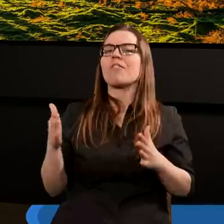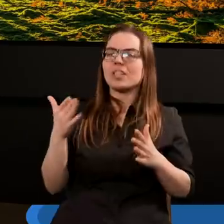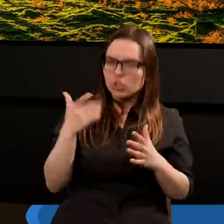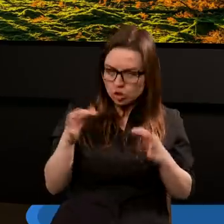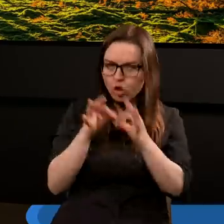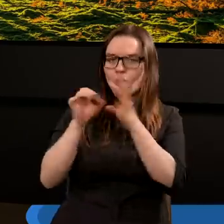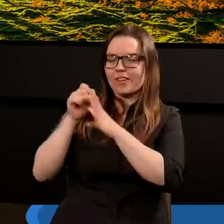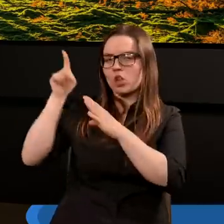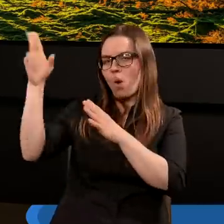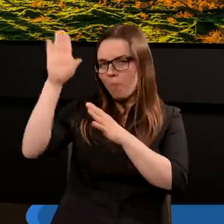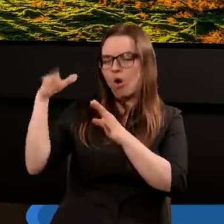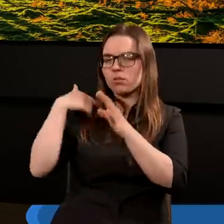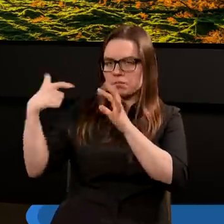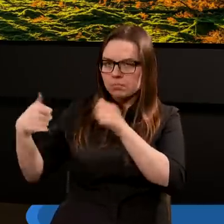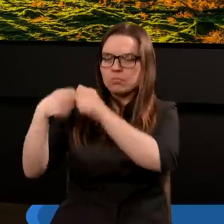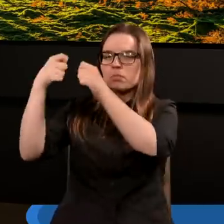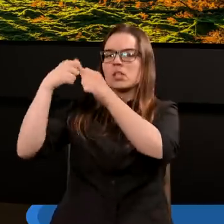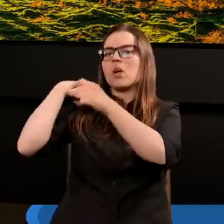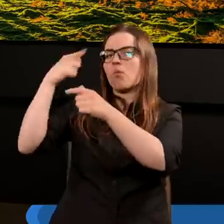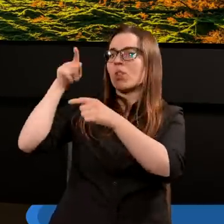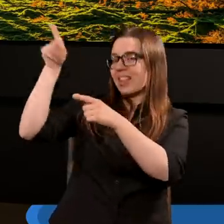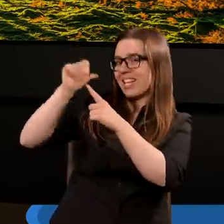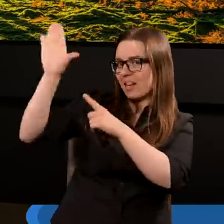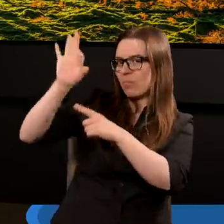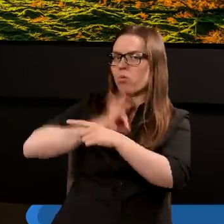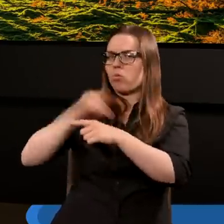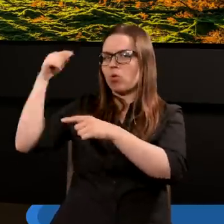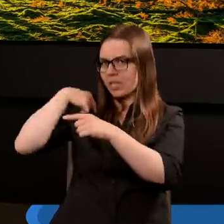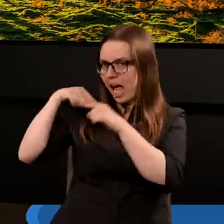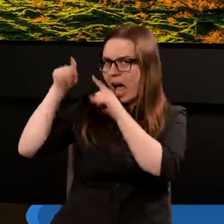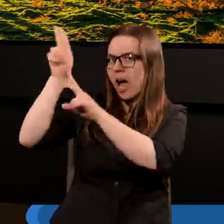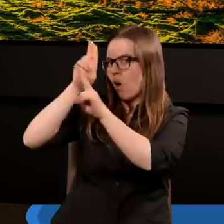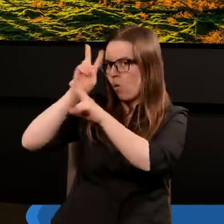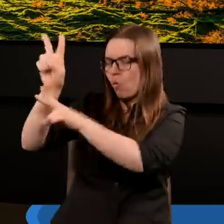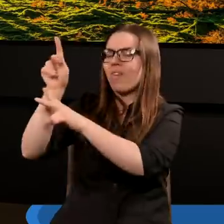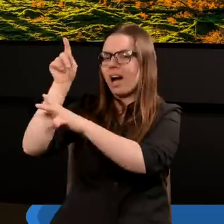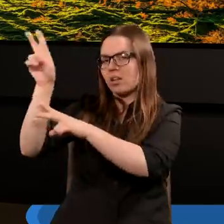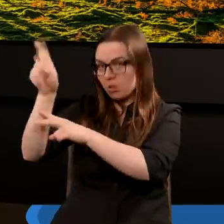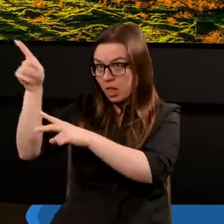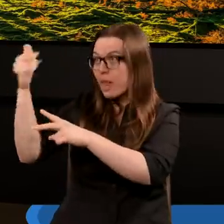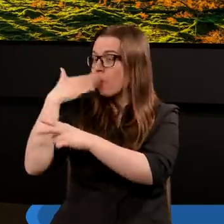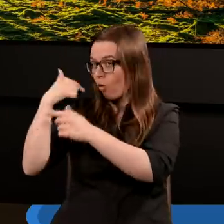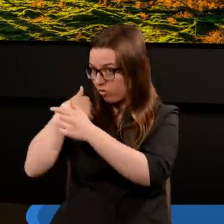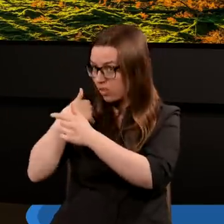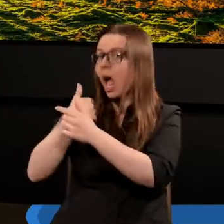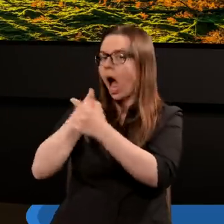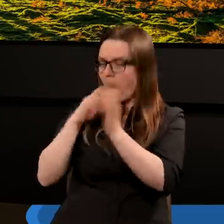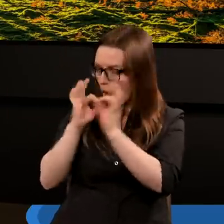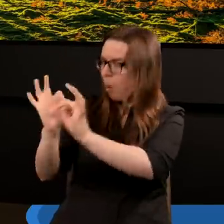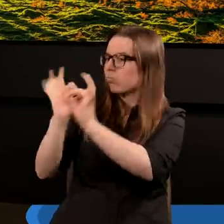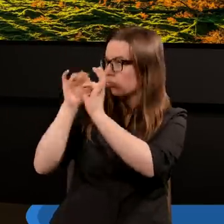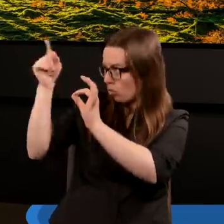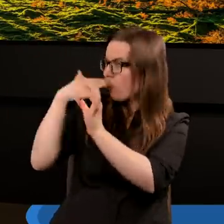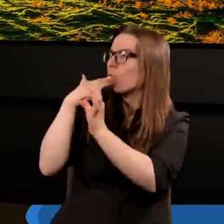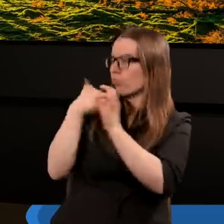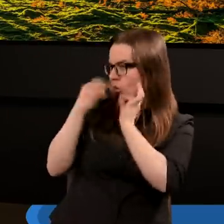dostosować się do Pana Boga, powiedzieć Panie Boże, no Ty jesteś moim Bogiem, ja do Ciebie mam zaufanie i skoro Ty mówisz, że tak należy postępować, że